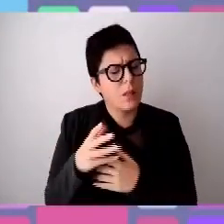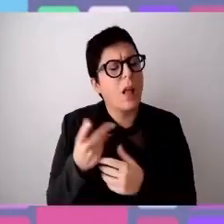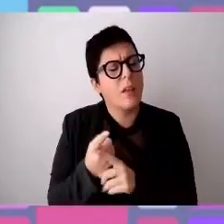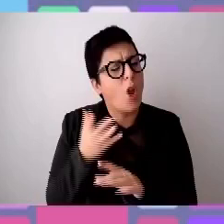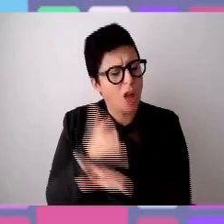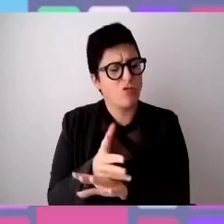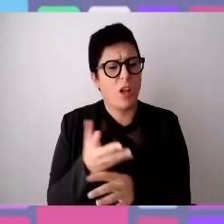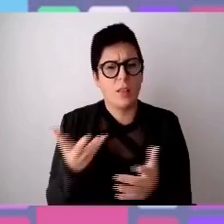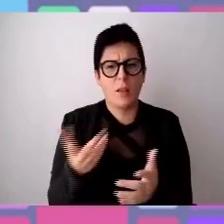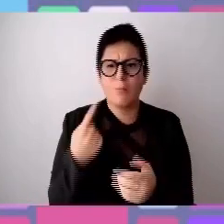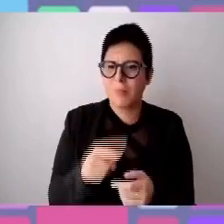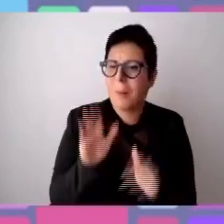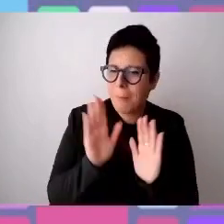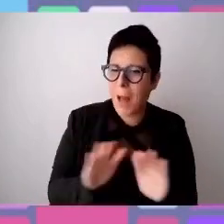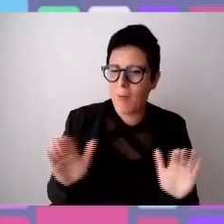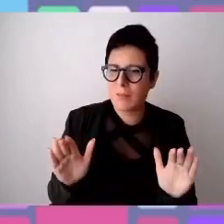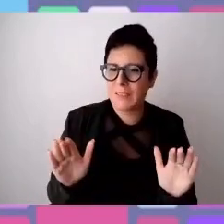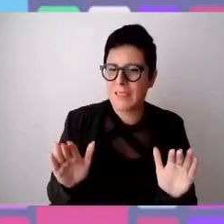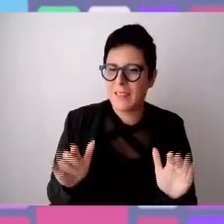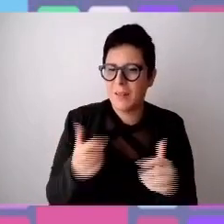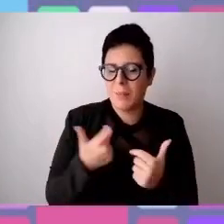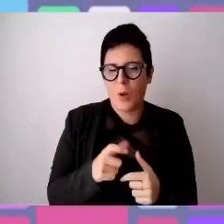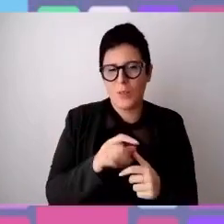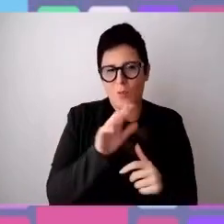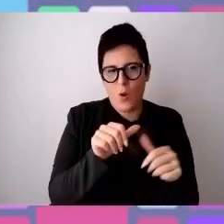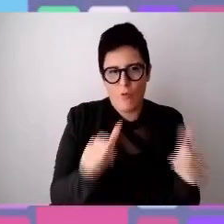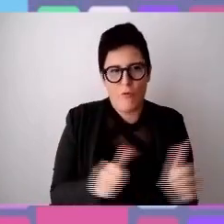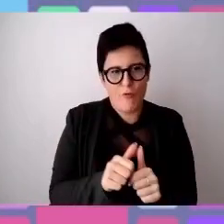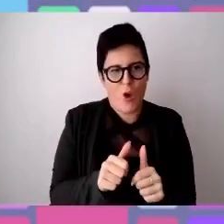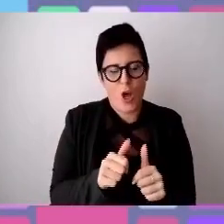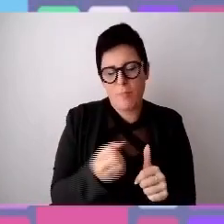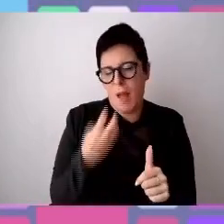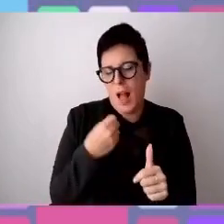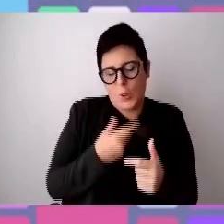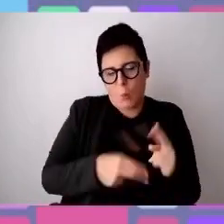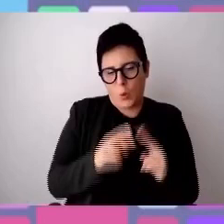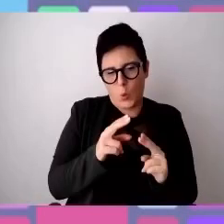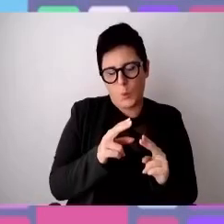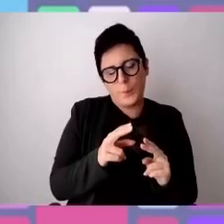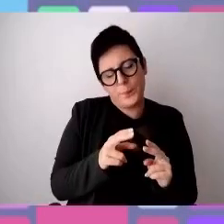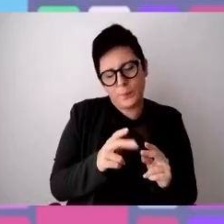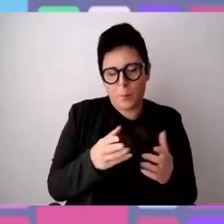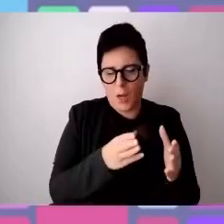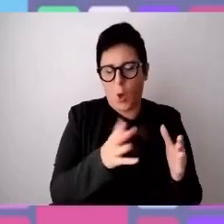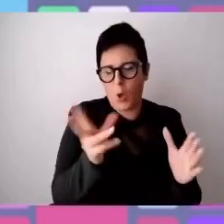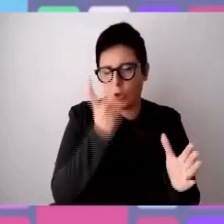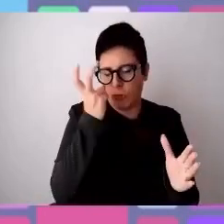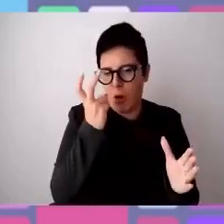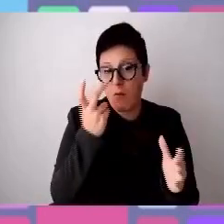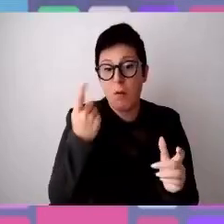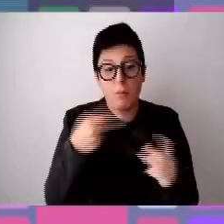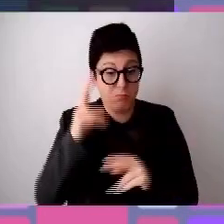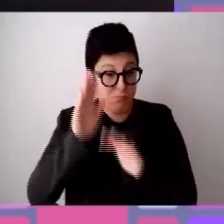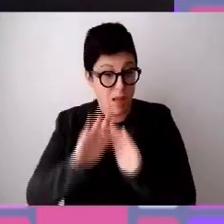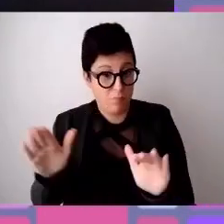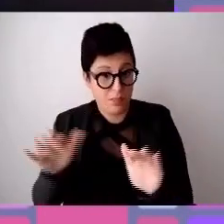parlo soprattutto dei bambini, perché magari chi è più formato poi riesce a trovare dei percorsi, ma ai